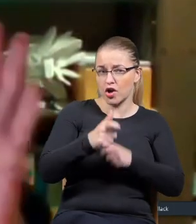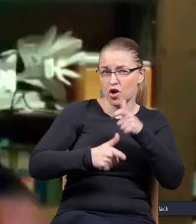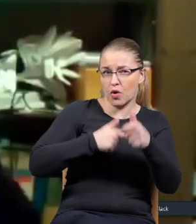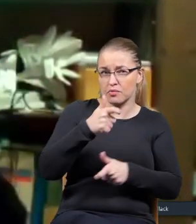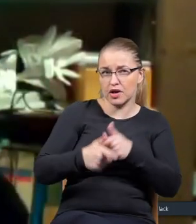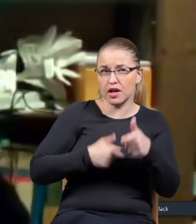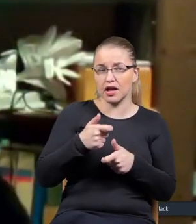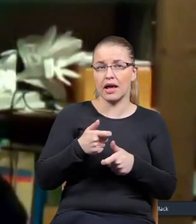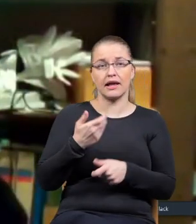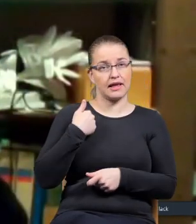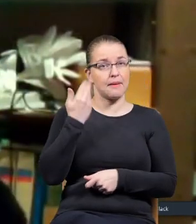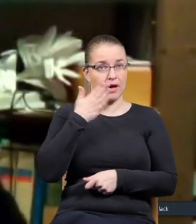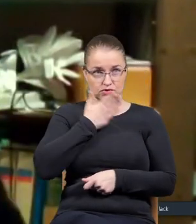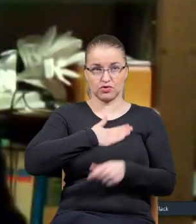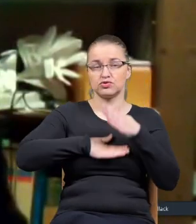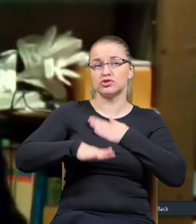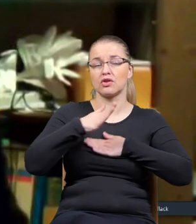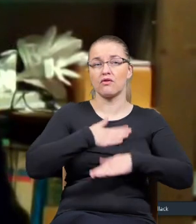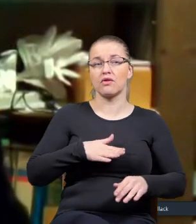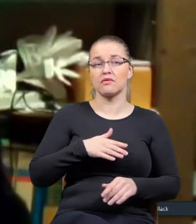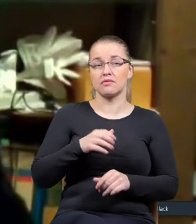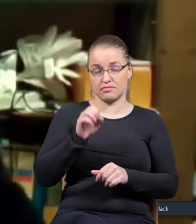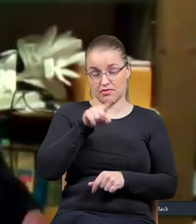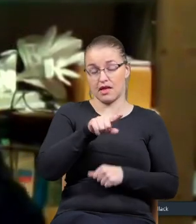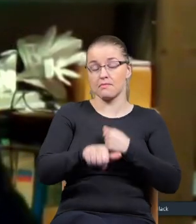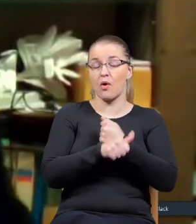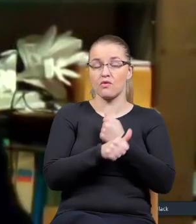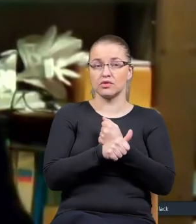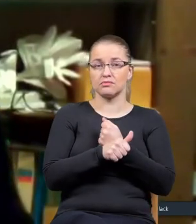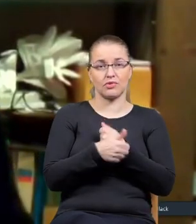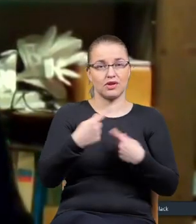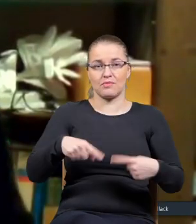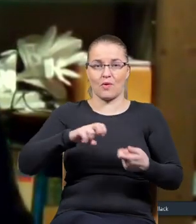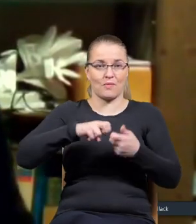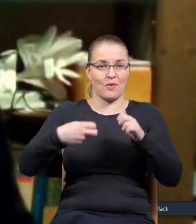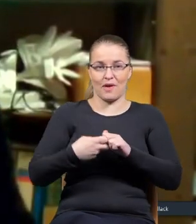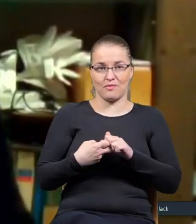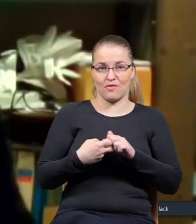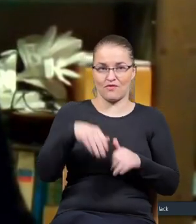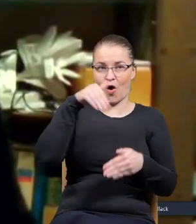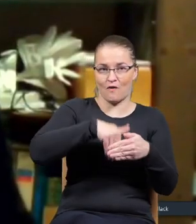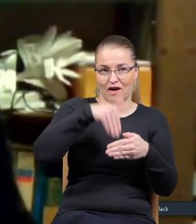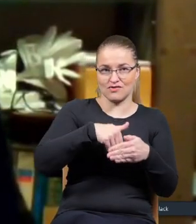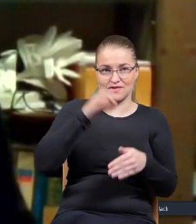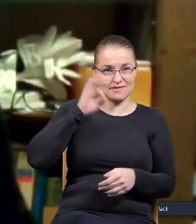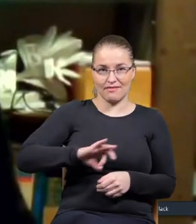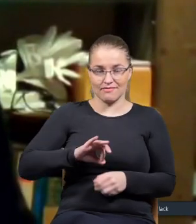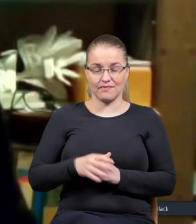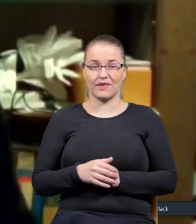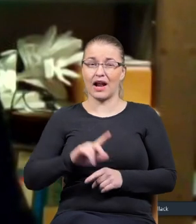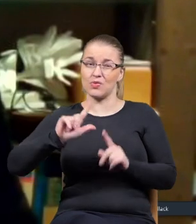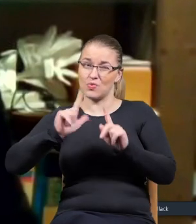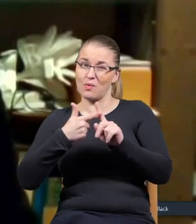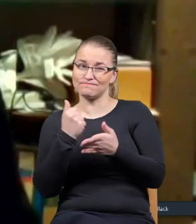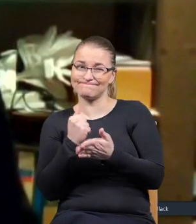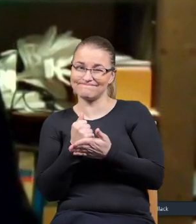on bardzo się cieszył, oczywiście z tego powodu, bo nie miałem jakichś problemów z nim, ale z